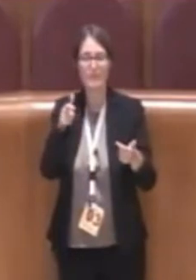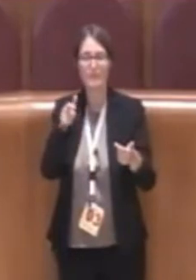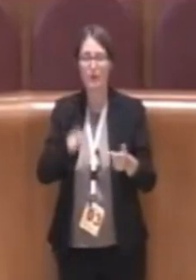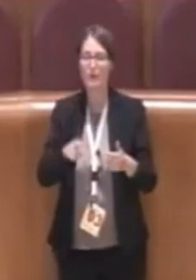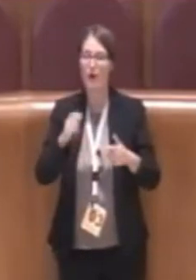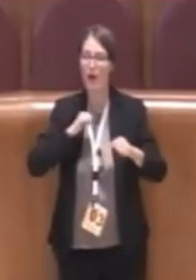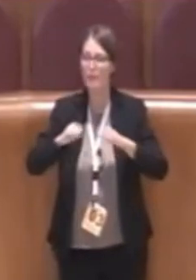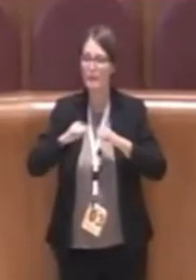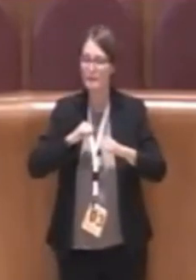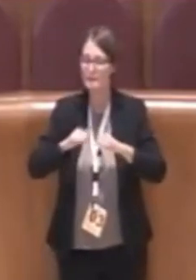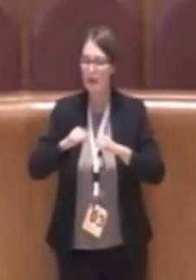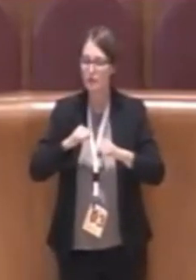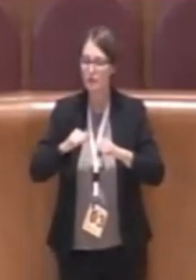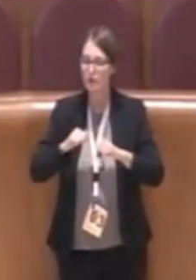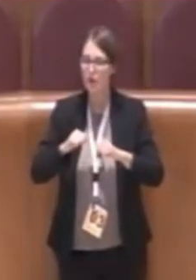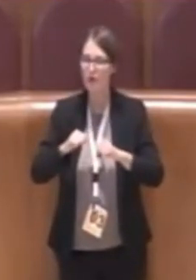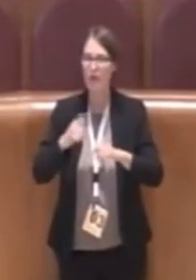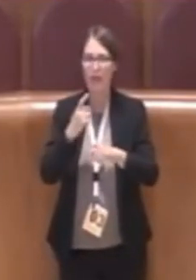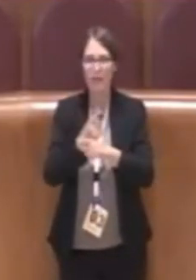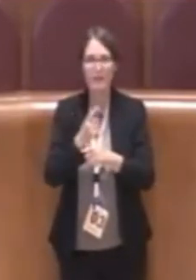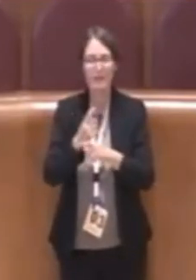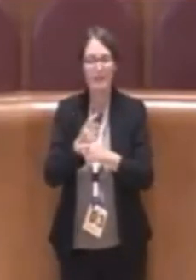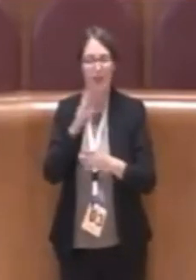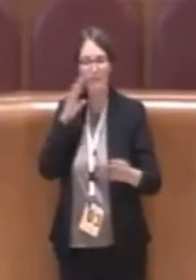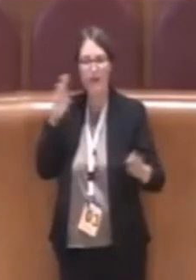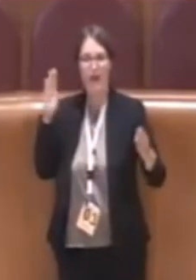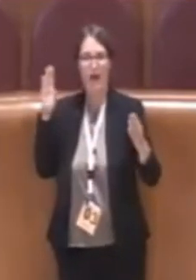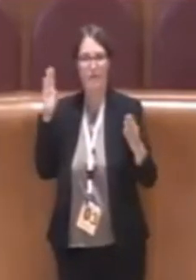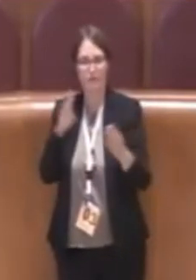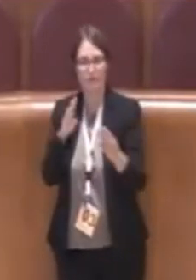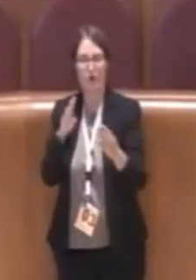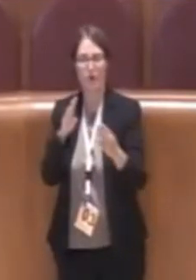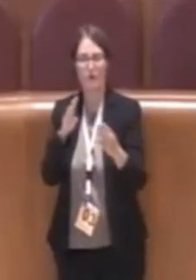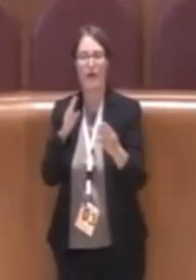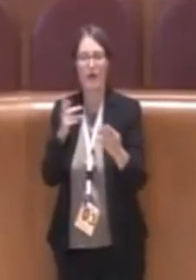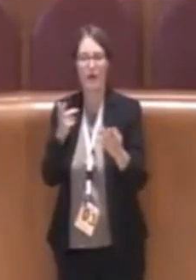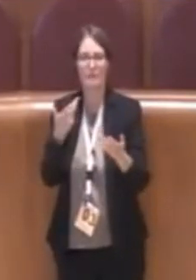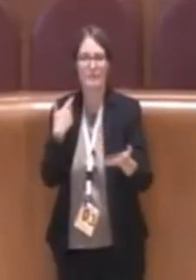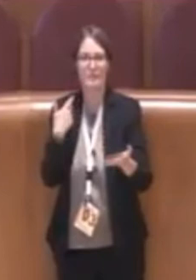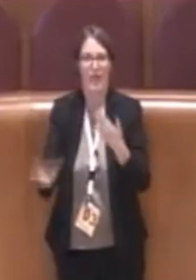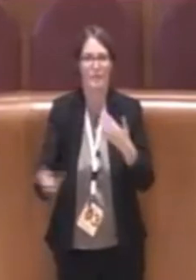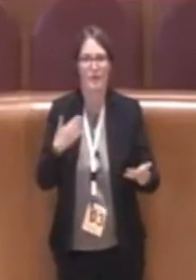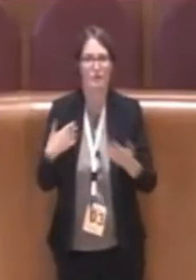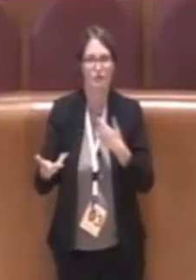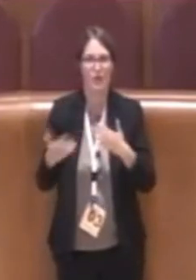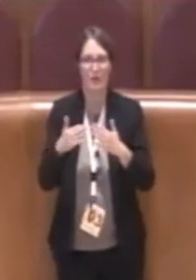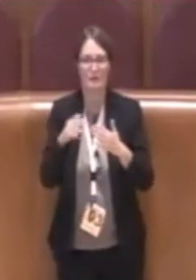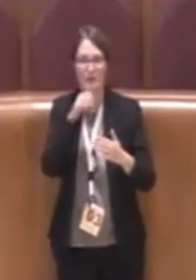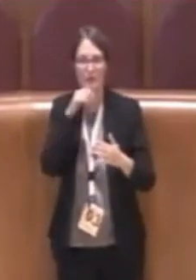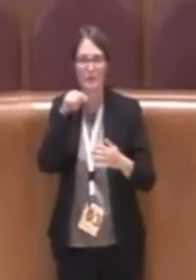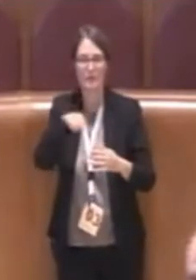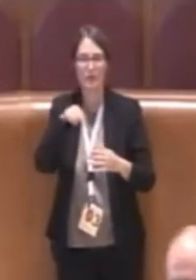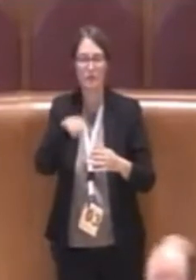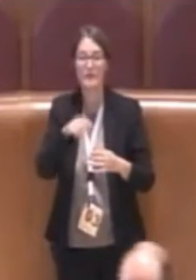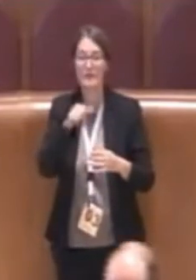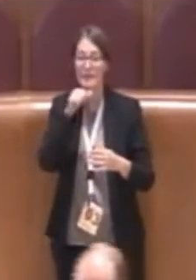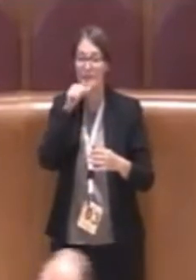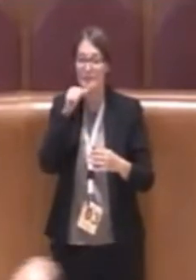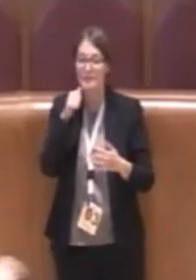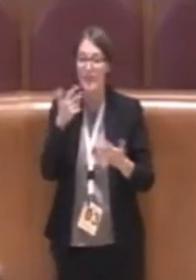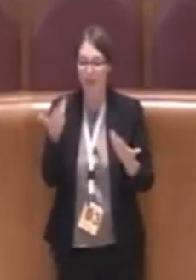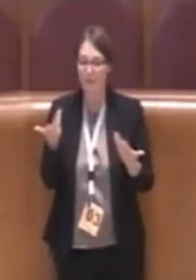amministrazione contrasti l'emergenza abitativa e per fare questo ha necessità di forze che non siano solo interne all